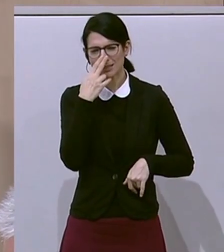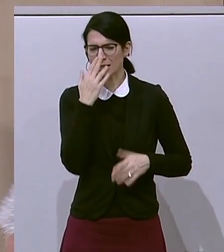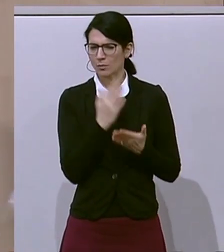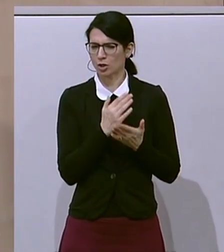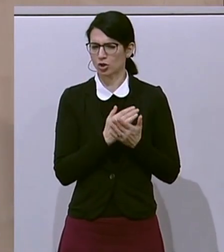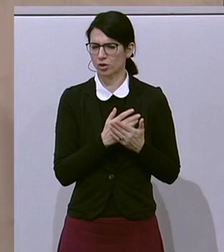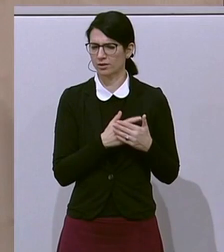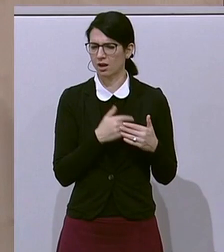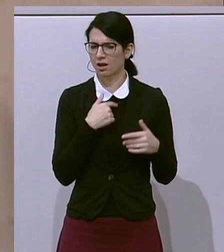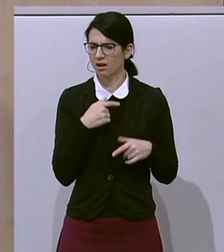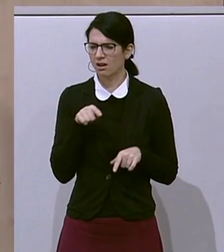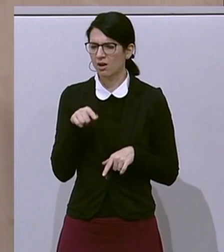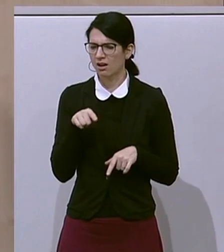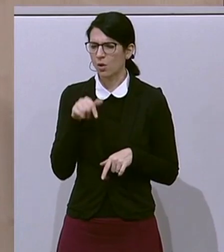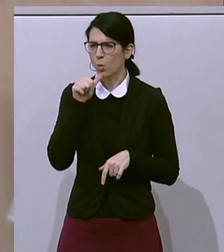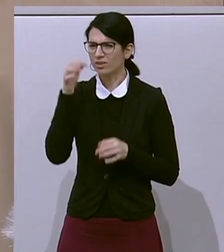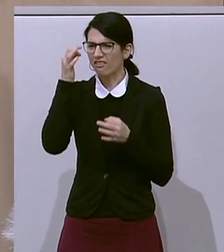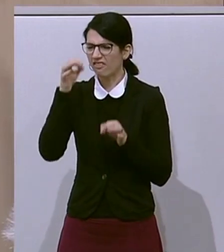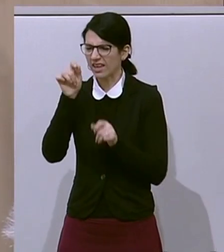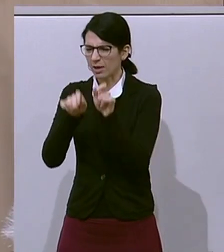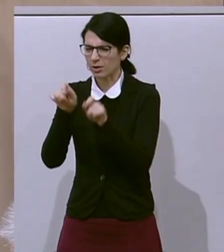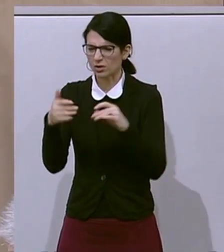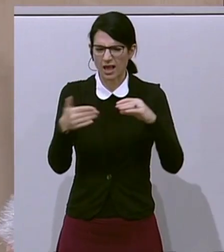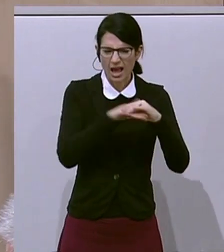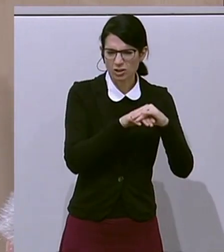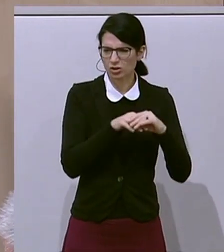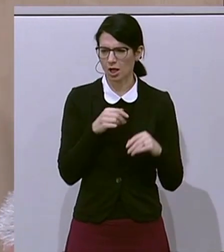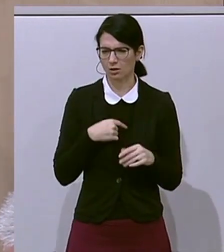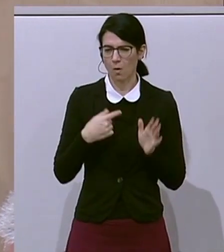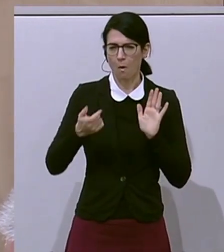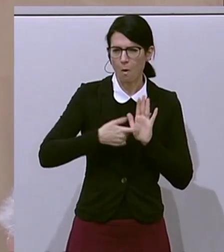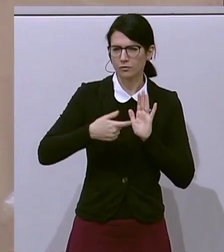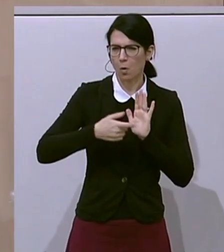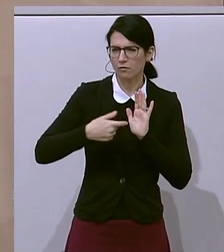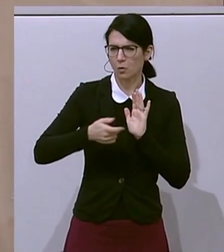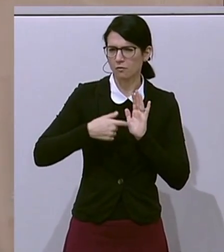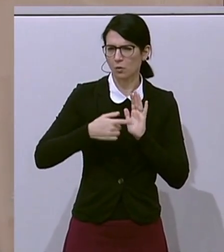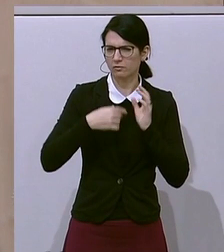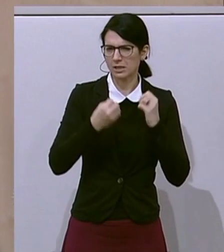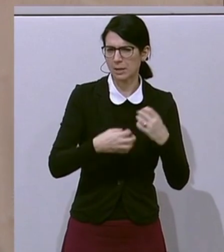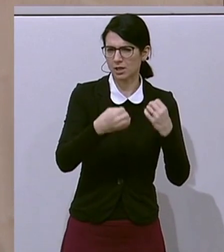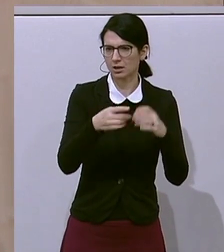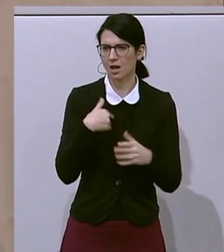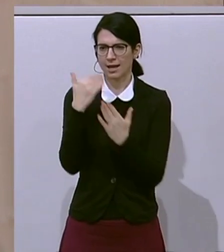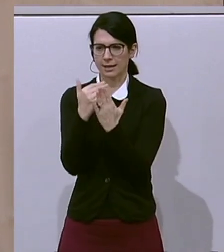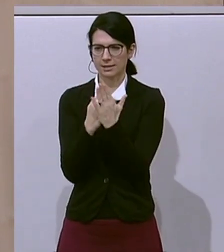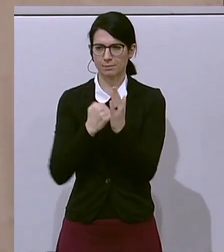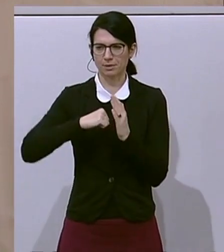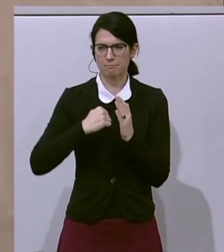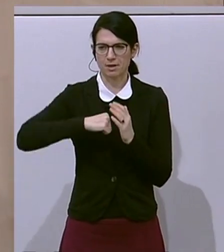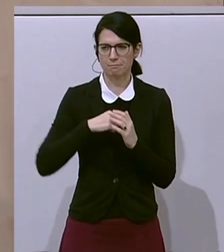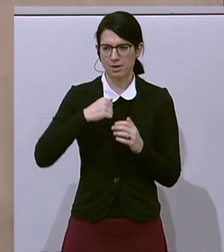Besetzungen mit unfähigen Personen Ist eine gewisse Häufung von illegalen Aktionen Ist eine